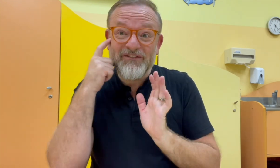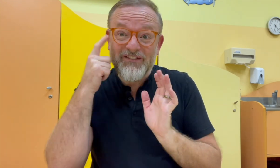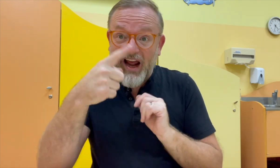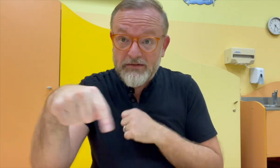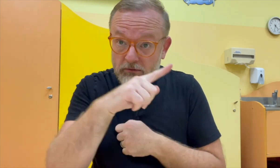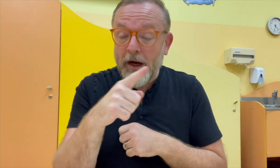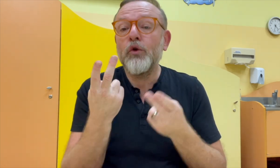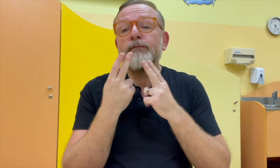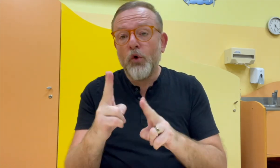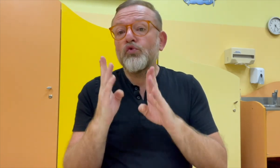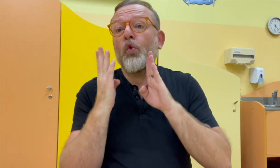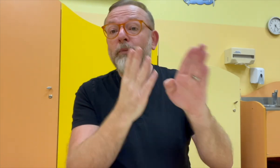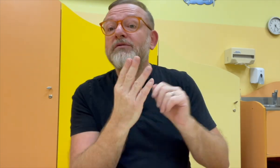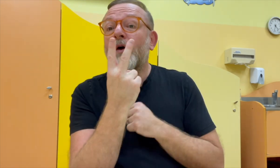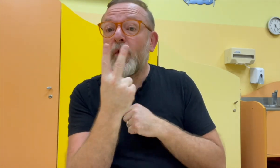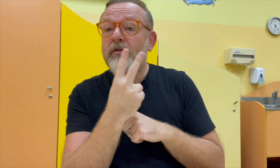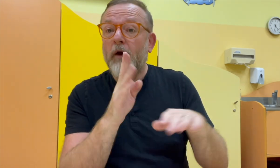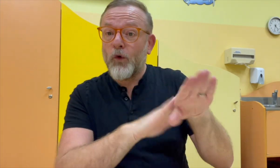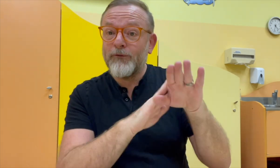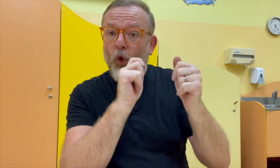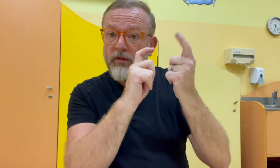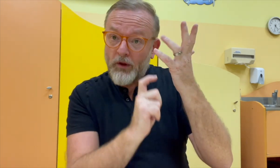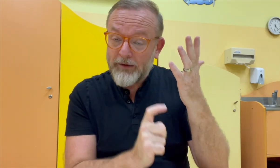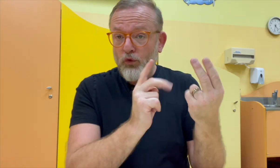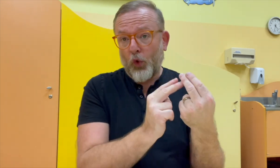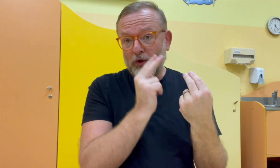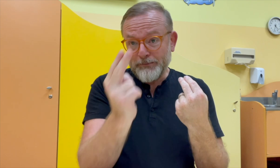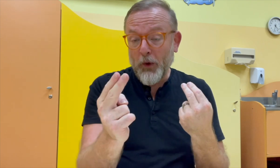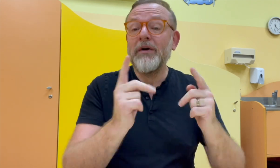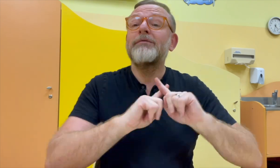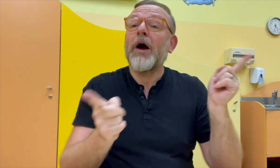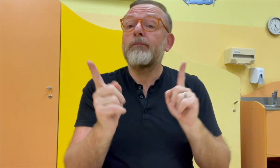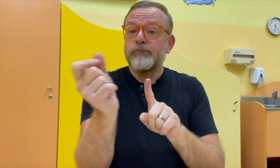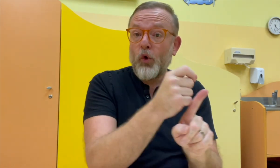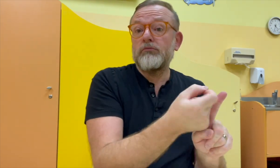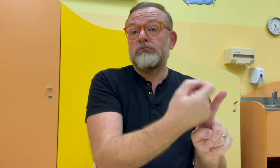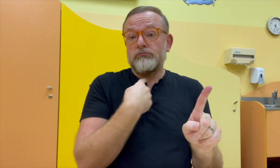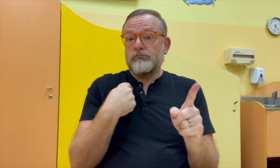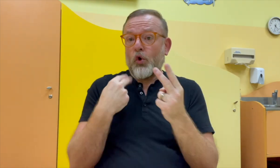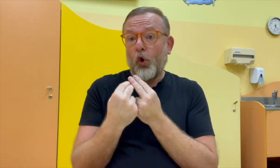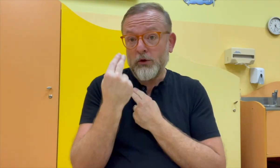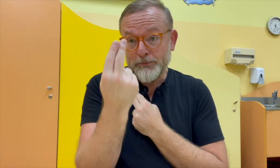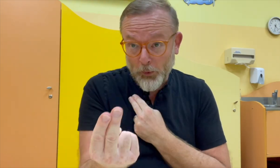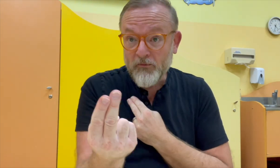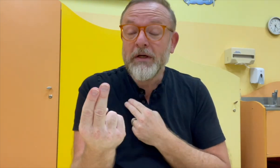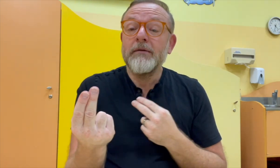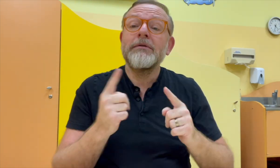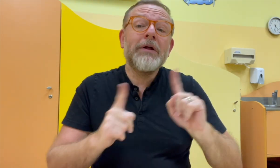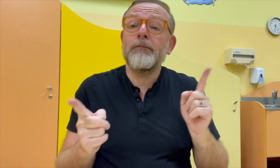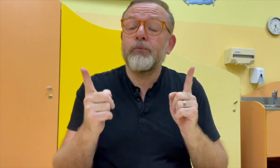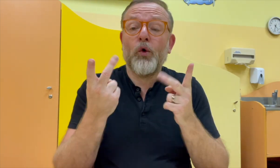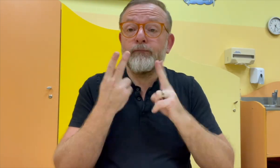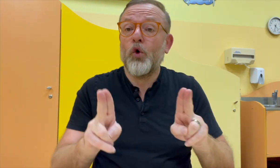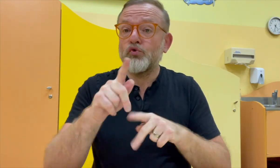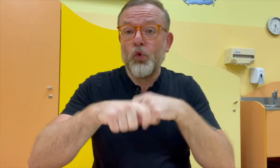otázku přímo na mě, můžete je položit paní Votové, která buď to vám sama odpoví a nebo mi vaše otázky